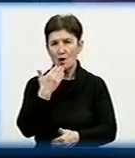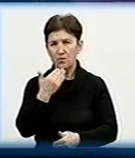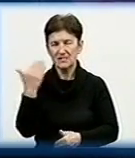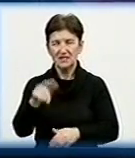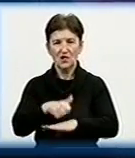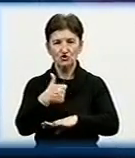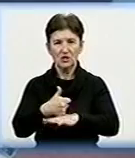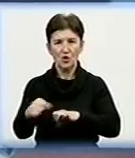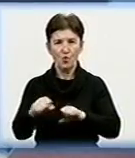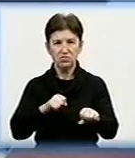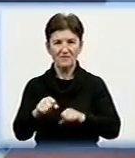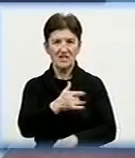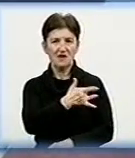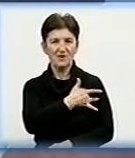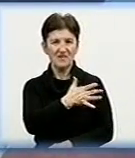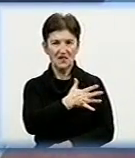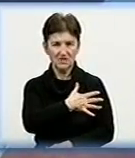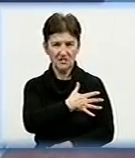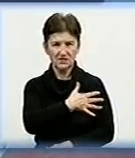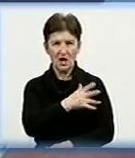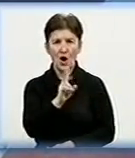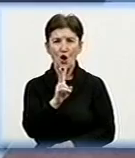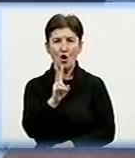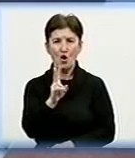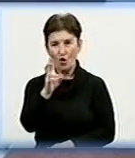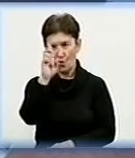начальник управління власності та приватизації комунального майна.